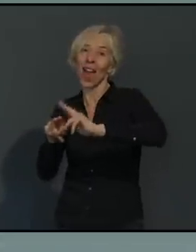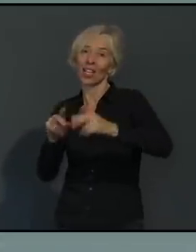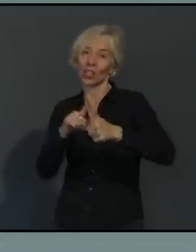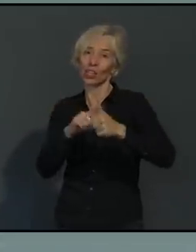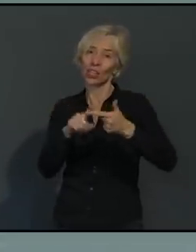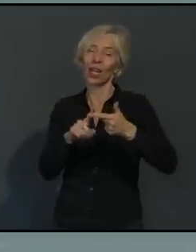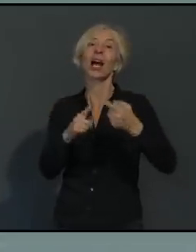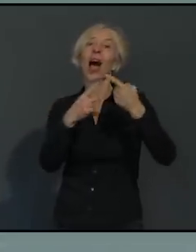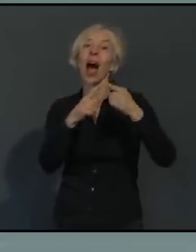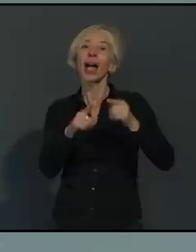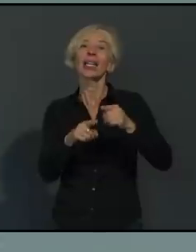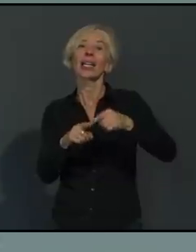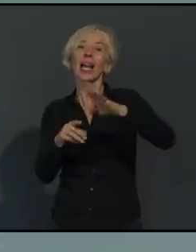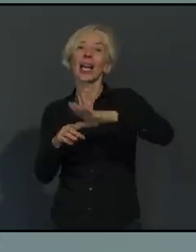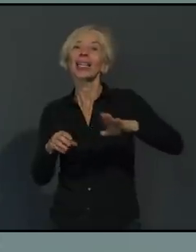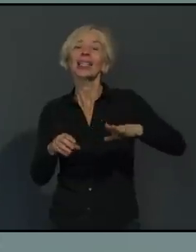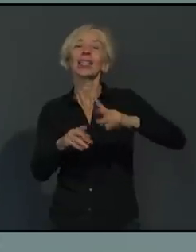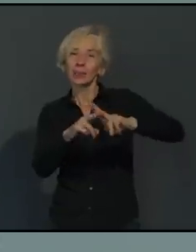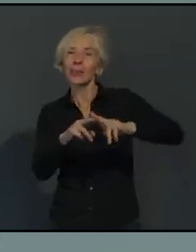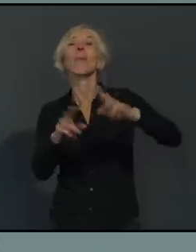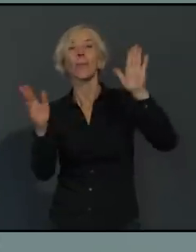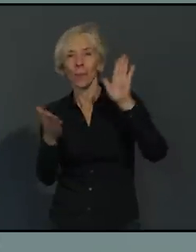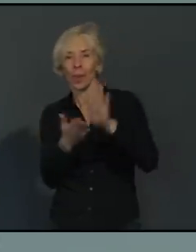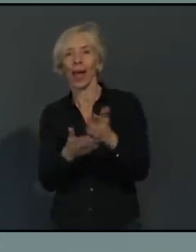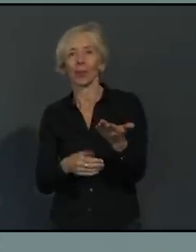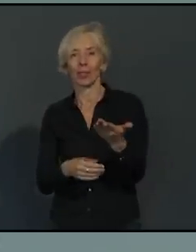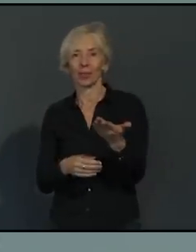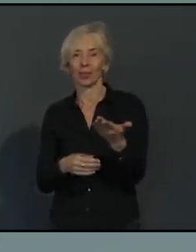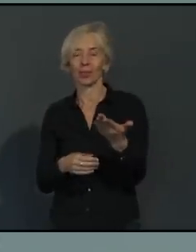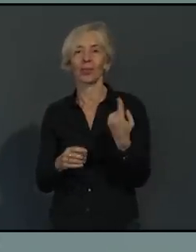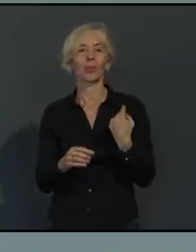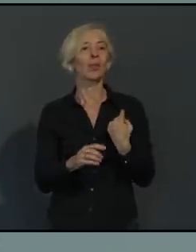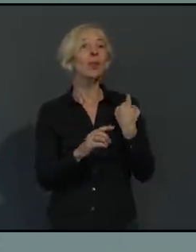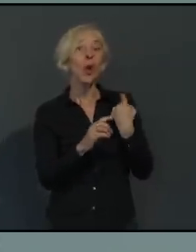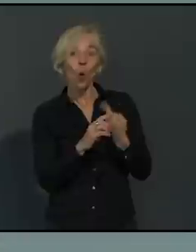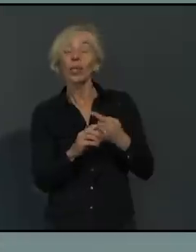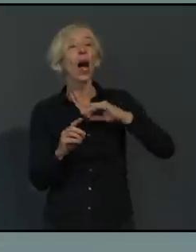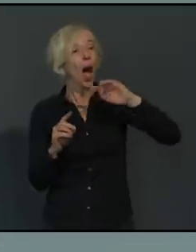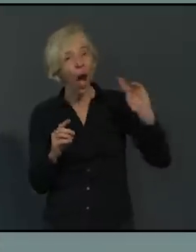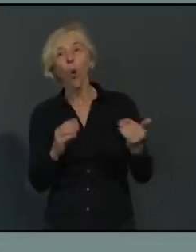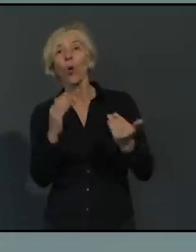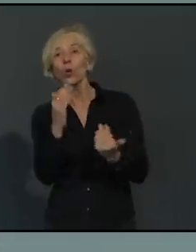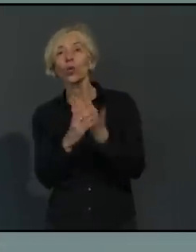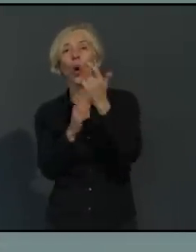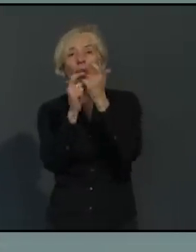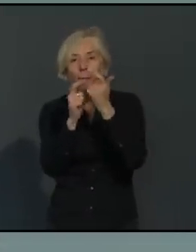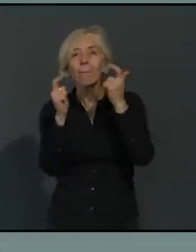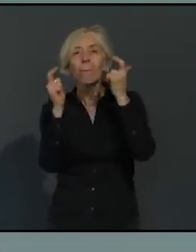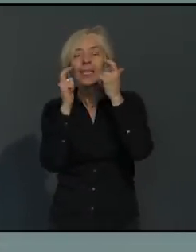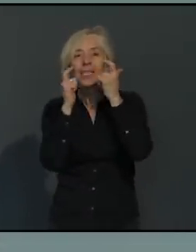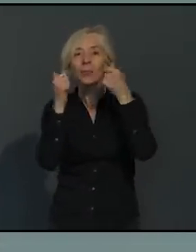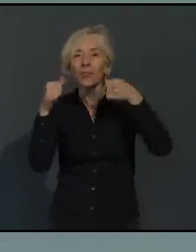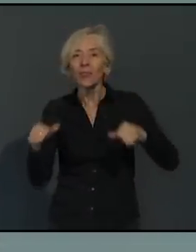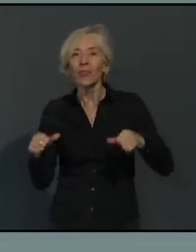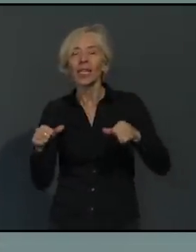wo wir schon jetzt Maskenpflicht angeordnet haben, damit meine ich nicht die Parkplätze vor Baumärkten, aber die Gebiete gerade in der Innenstadt